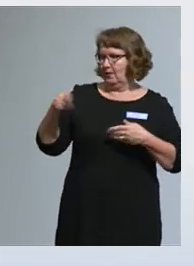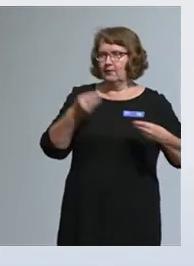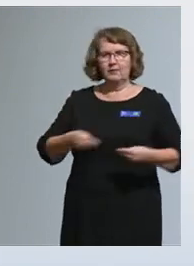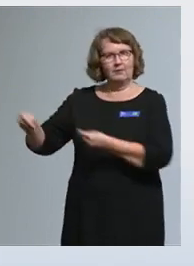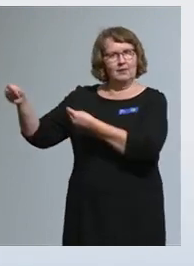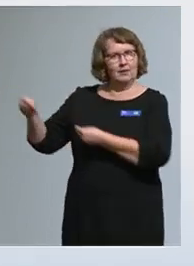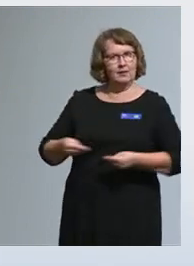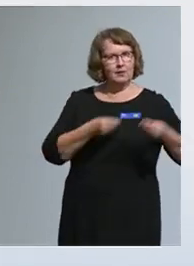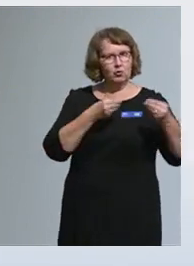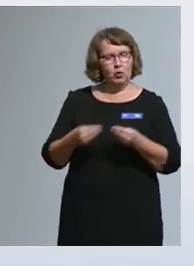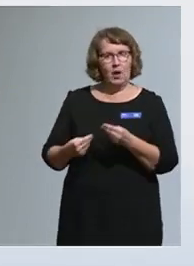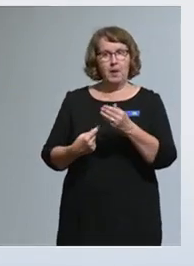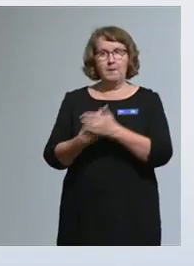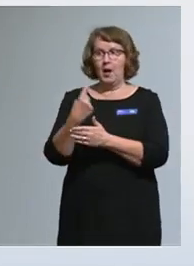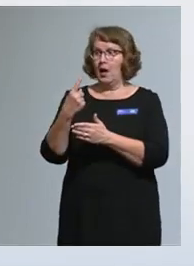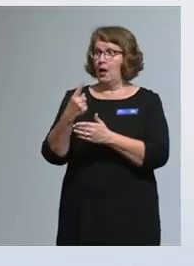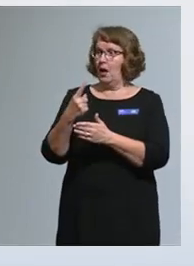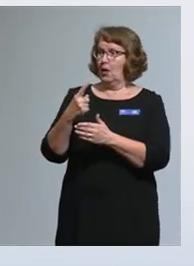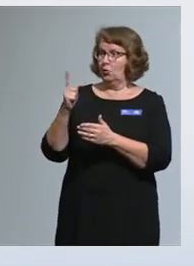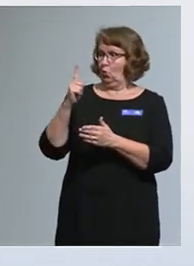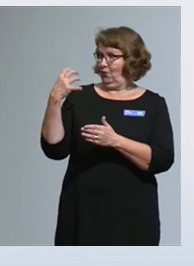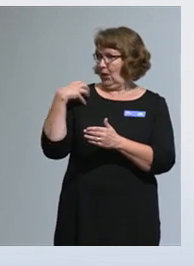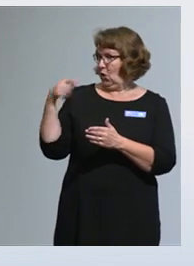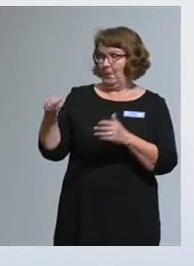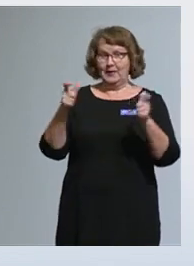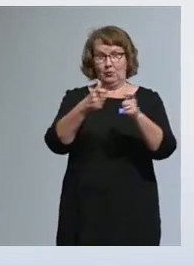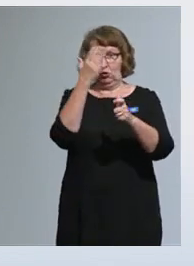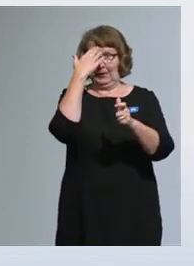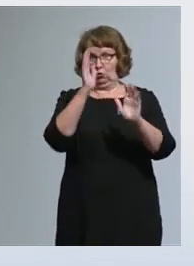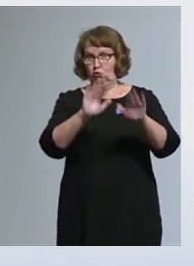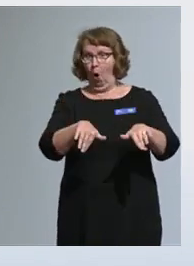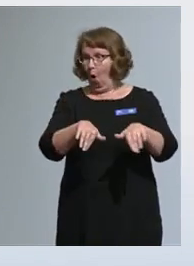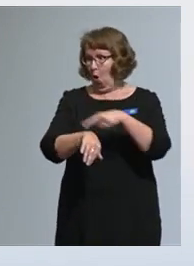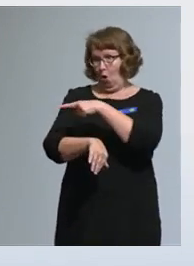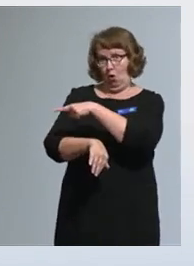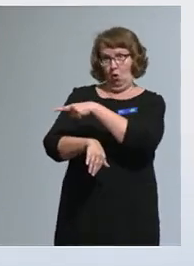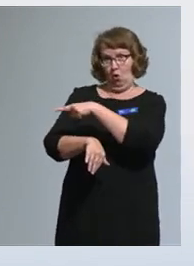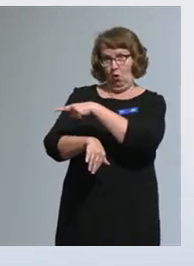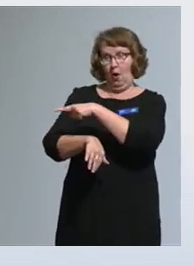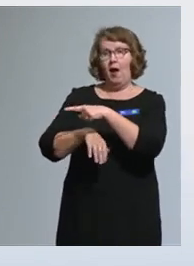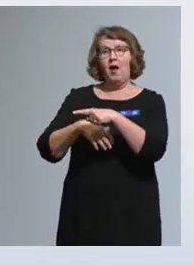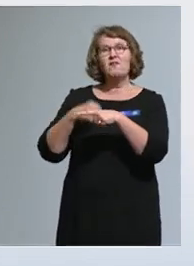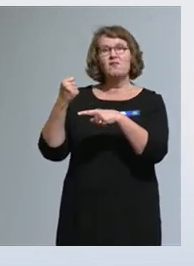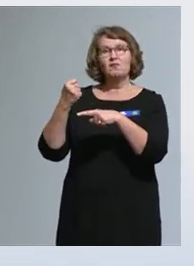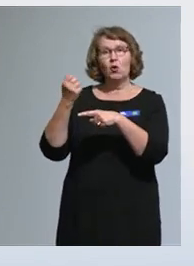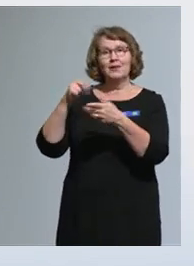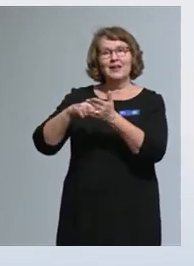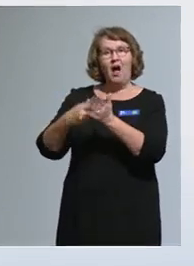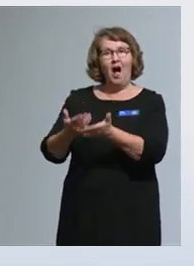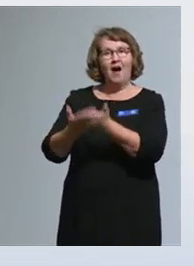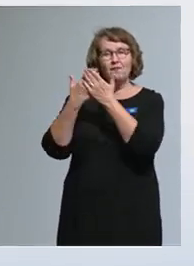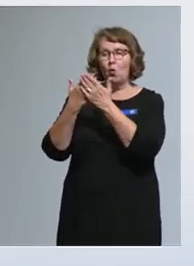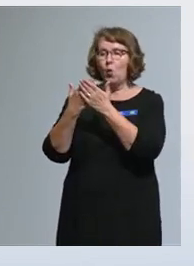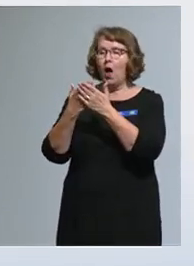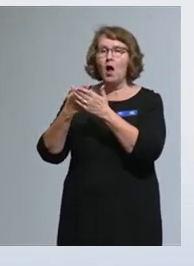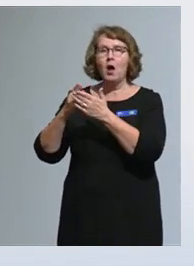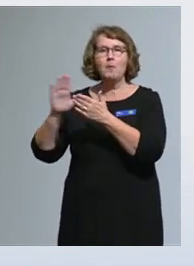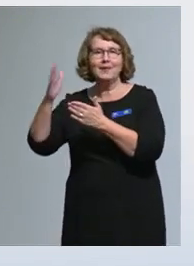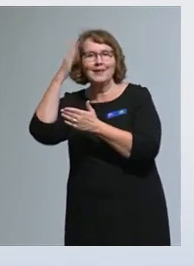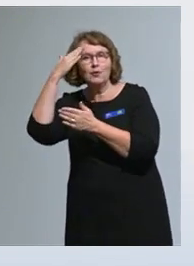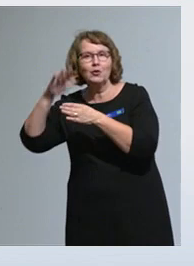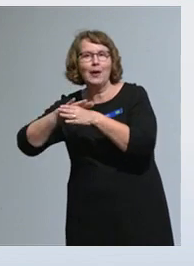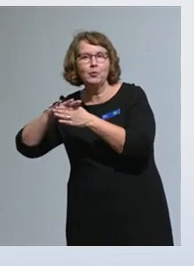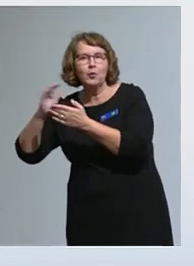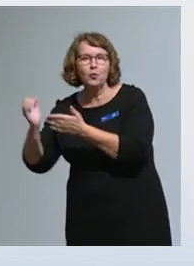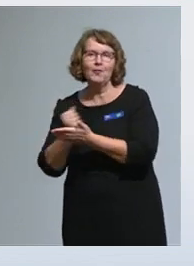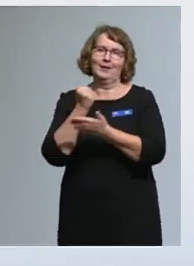tietoja on jollakin viranomaisella, ne pystytään teknisen rajapintojen avulla hyödyntämään myös valtionavustusprosessissa. Ja